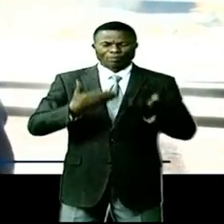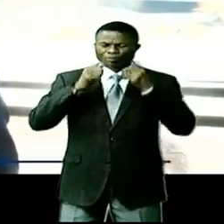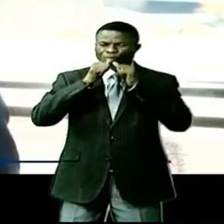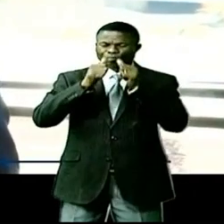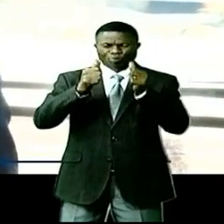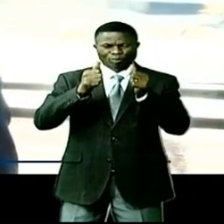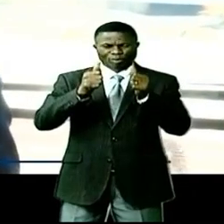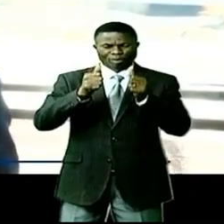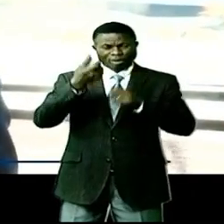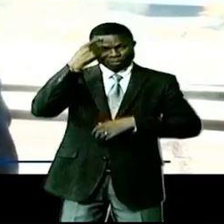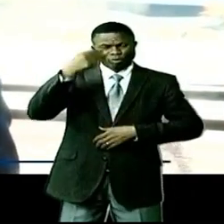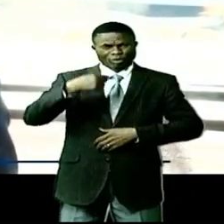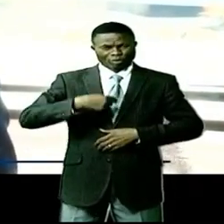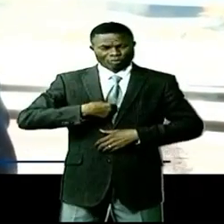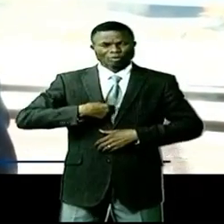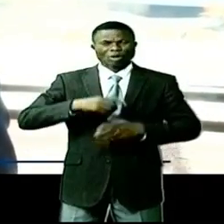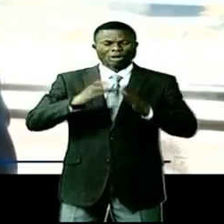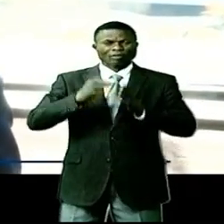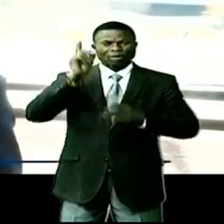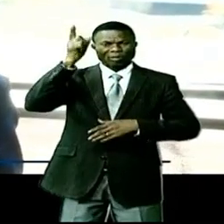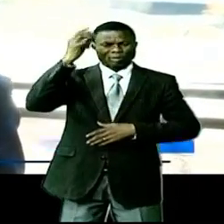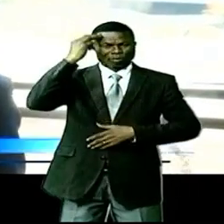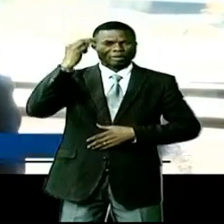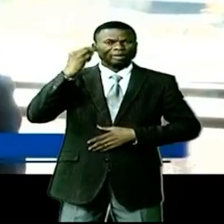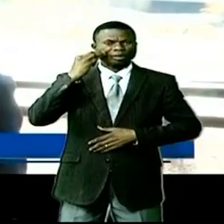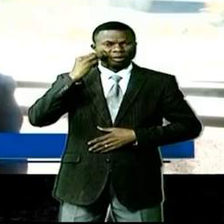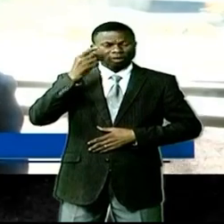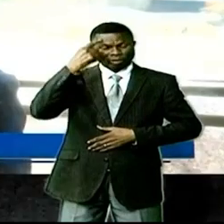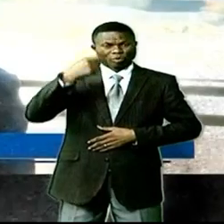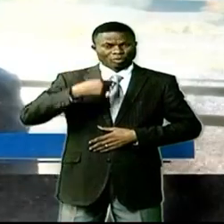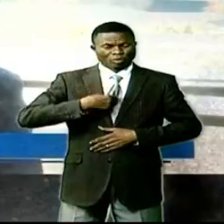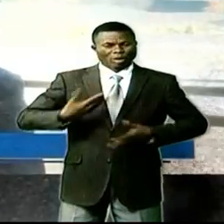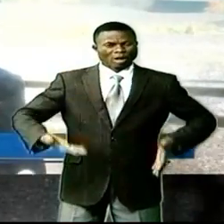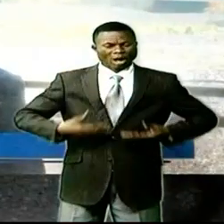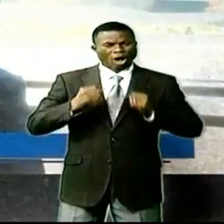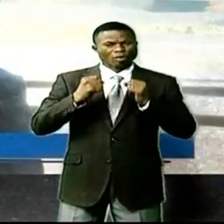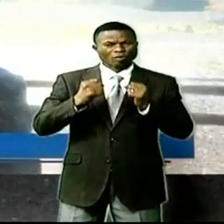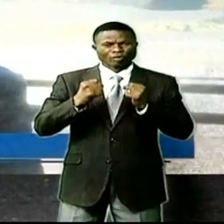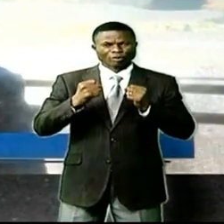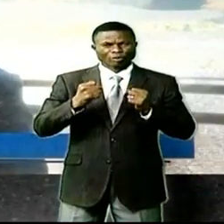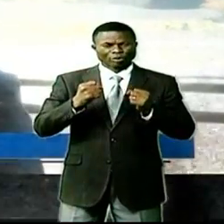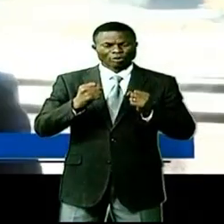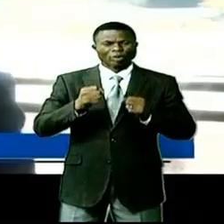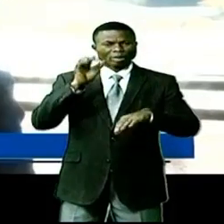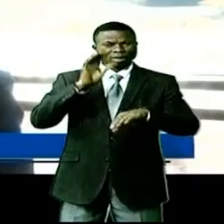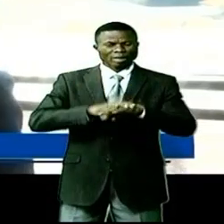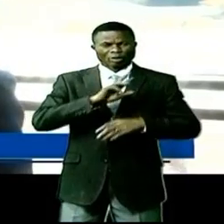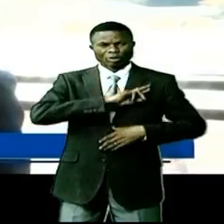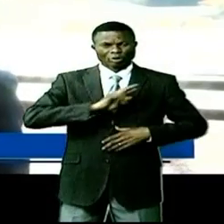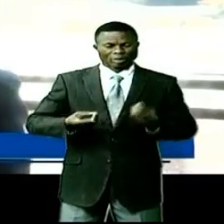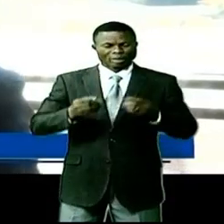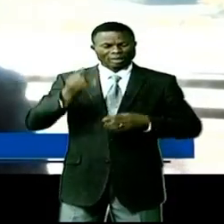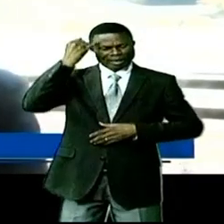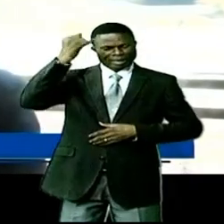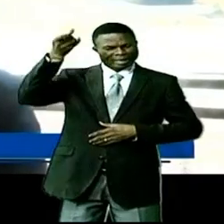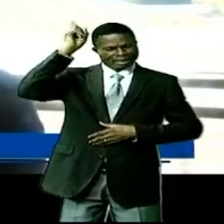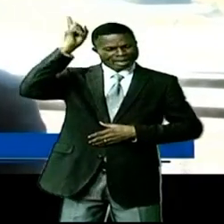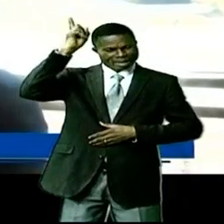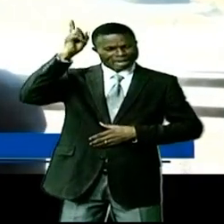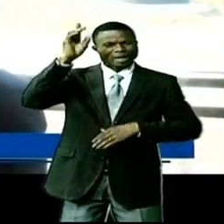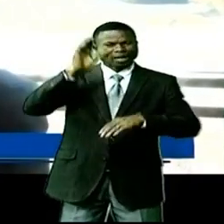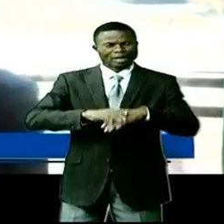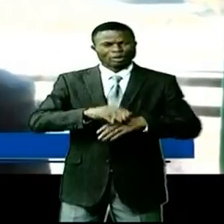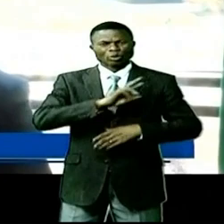recevoir du premier ministre. Et pour moi c'est une grande joie d'être en RDC. J'ai toujours pensé à ça depuis très longtemps.